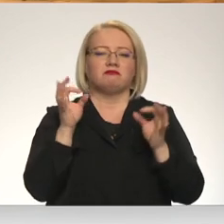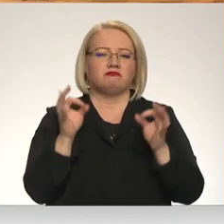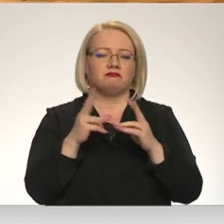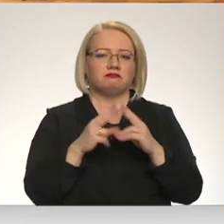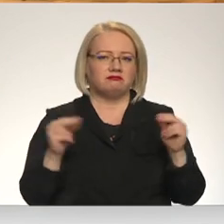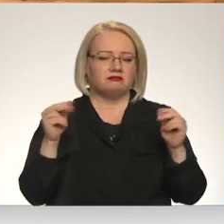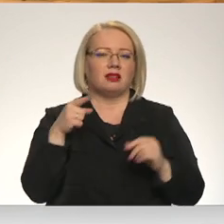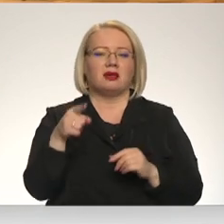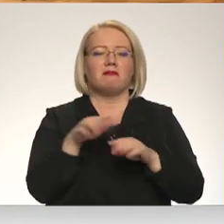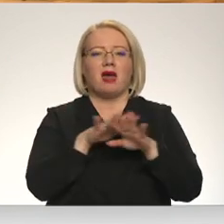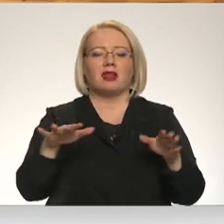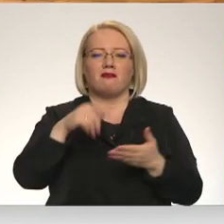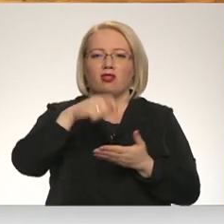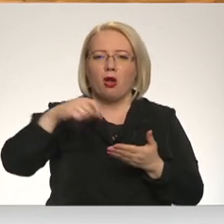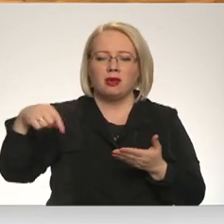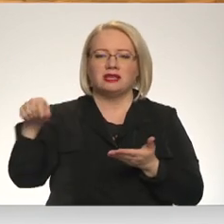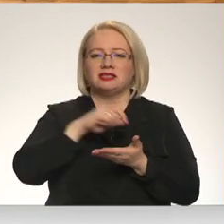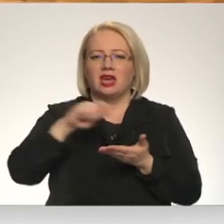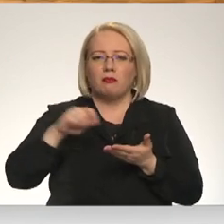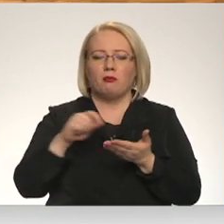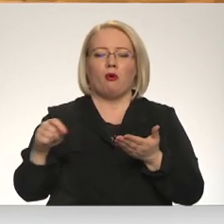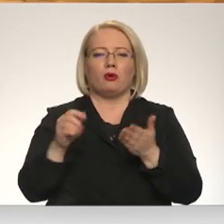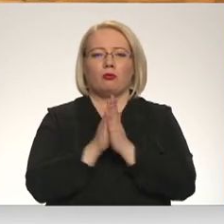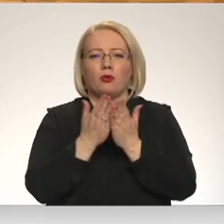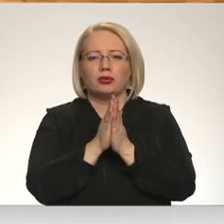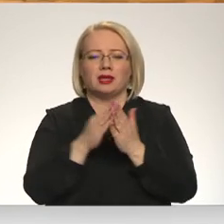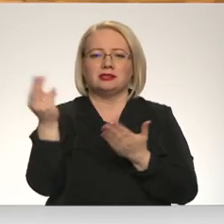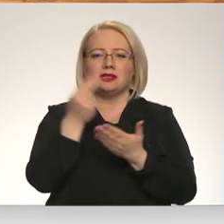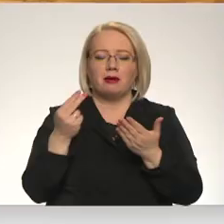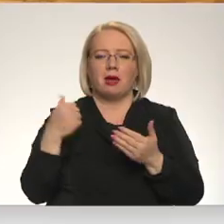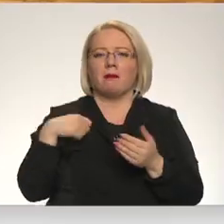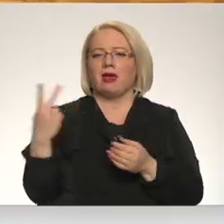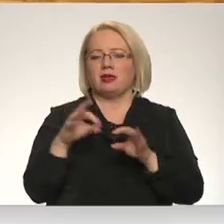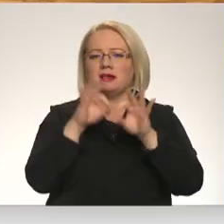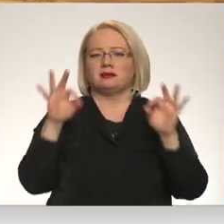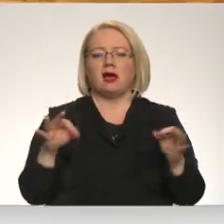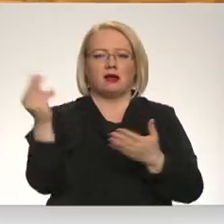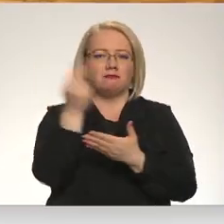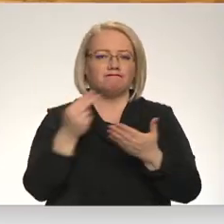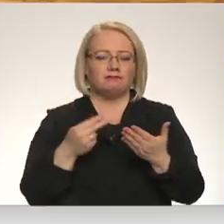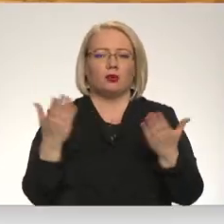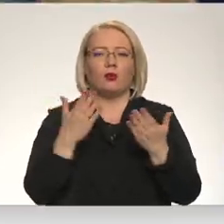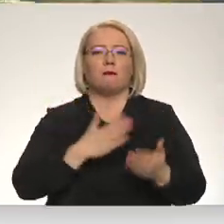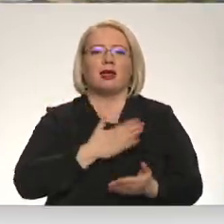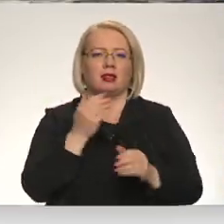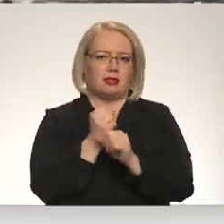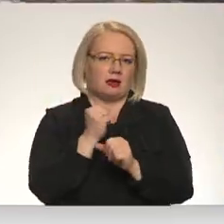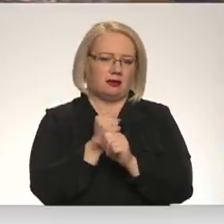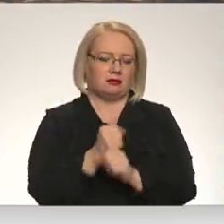Bērniem atnesa flomasterus, zīmuļus, zīmēju un burnīcas. Viņas uzreiz sāka zīmēt to, ko patiešām mīl darīt.